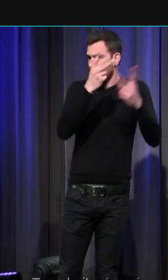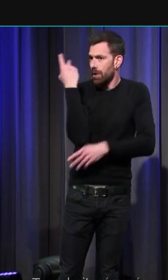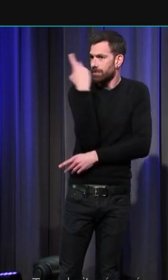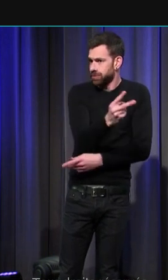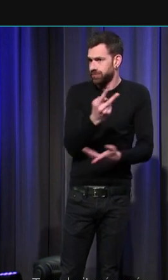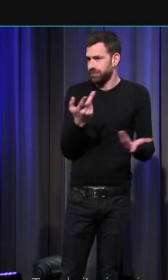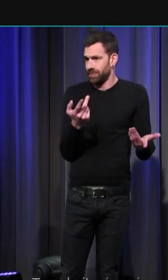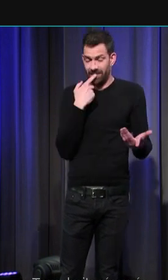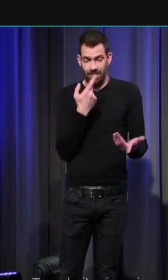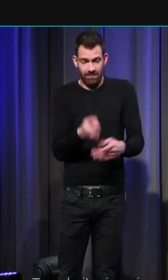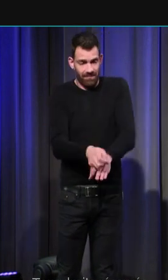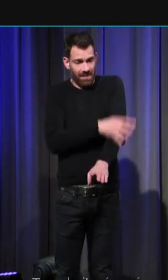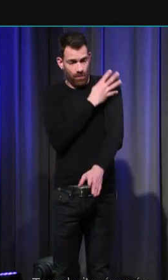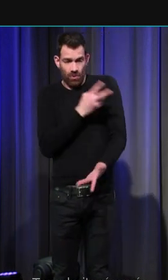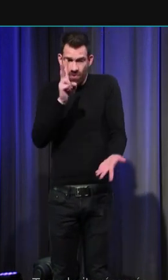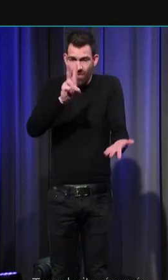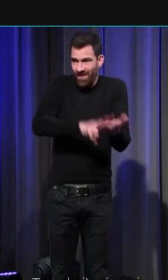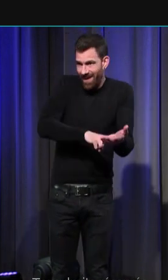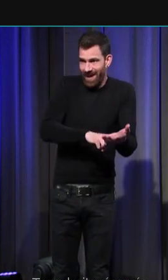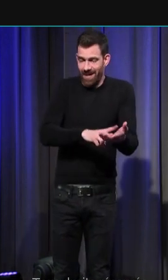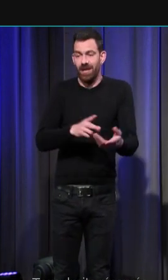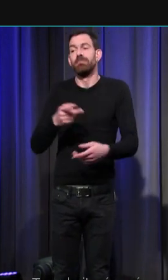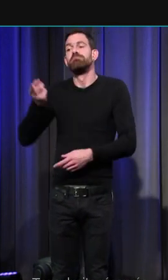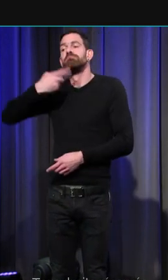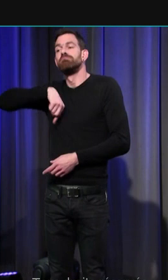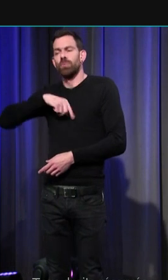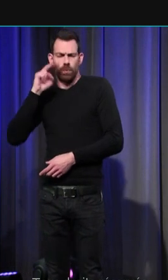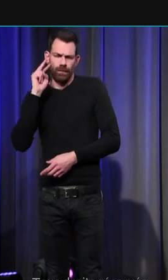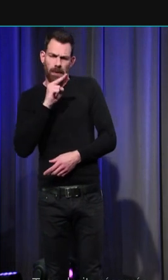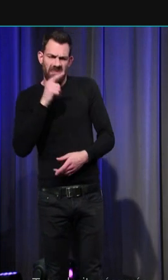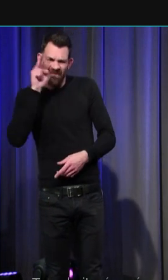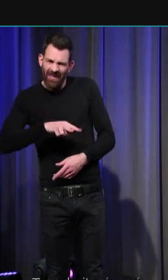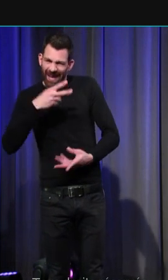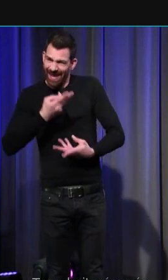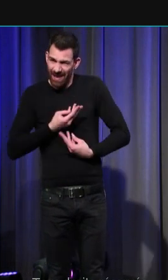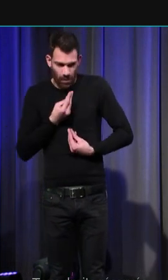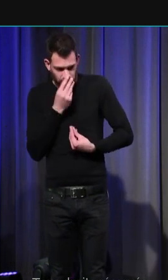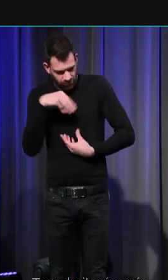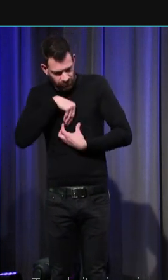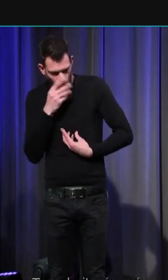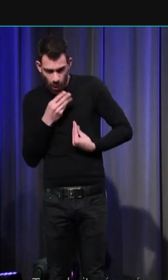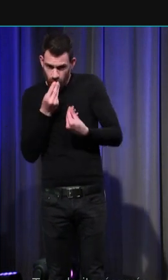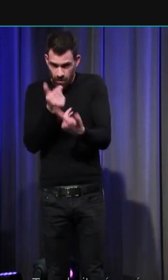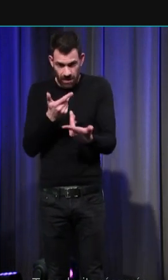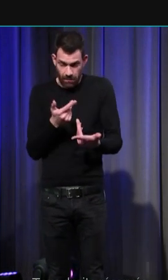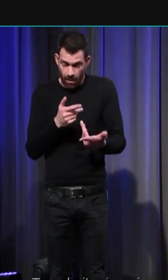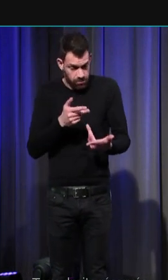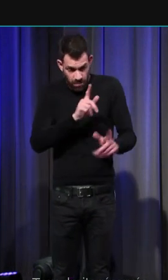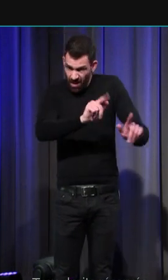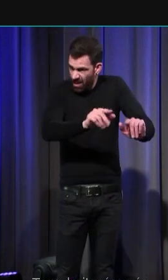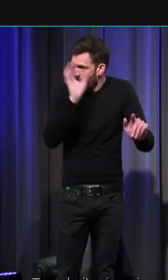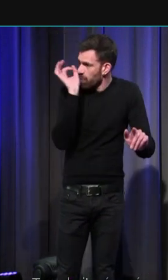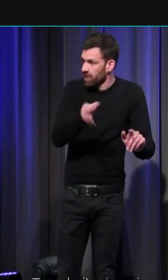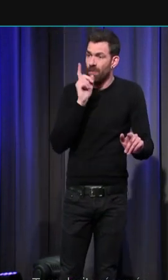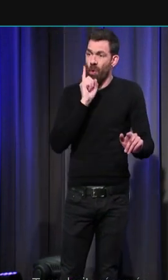véracité de l'émotion la qualité de ce que nous on qualifierait de ressenti porte tout autant dans l'efficacité sociale